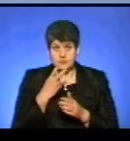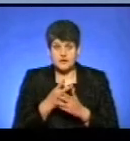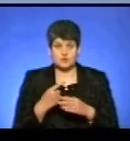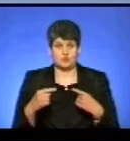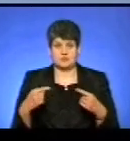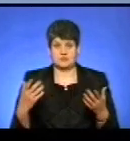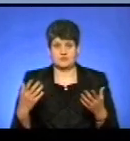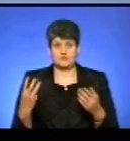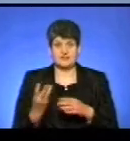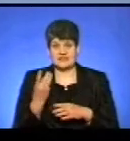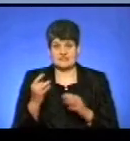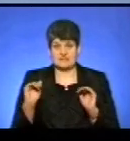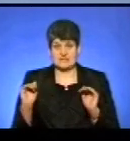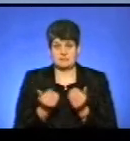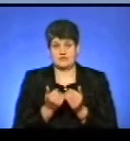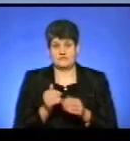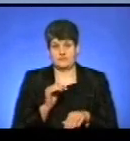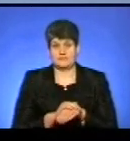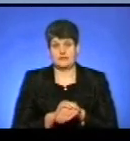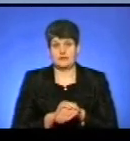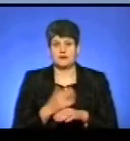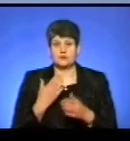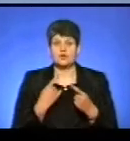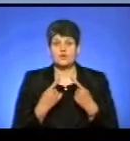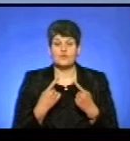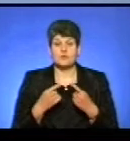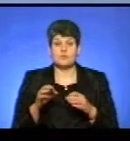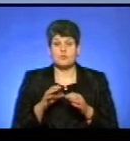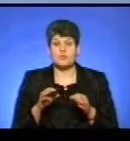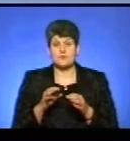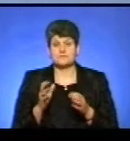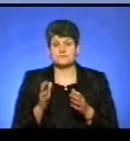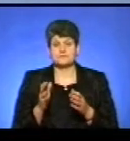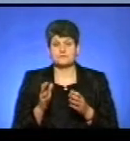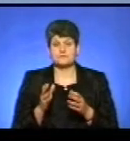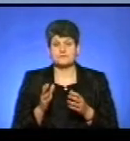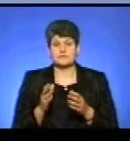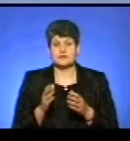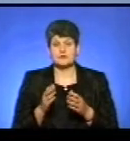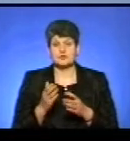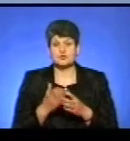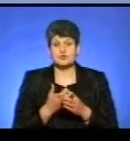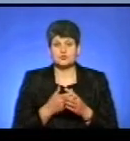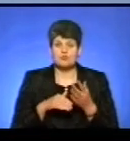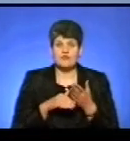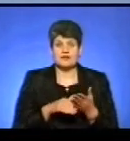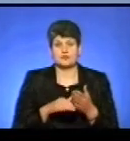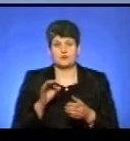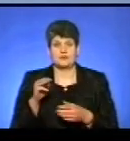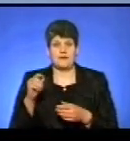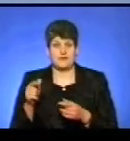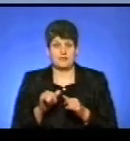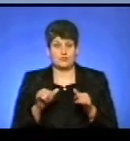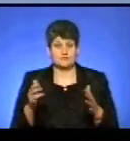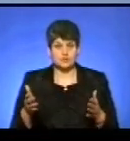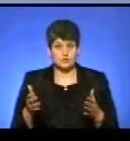в три рази вона зменшилась, по суті, якщо ми говоримо про субвенцію на розвиток ОТГ сільських територій. Тому,